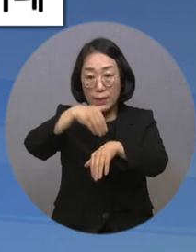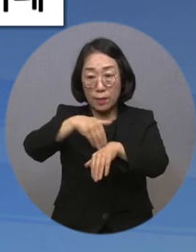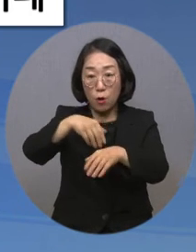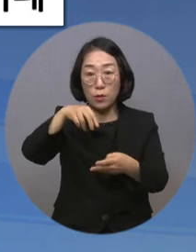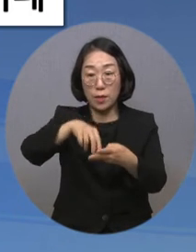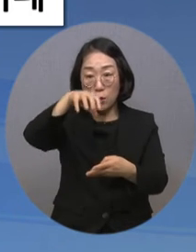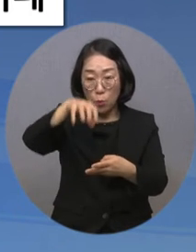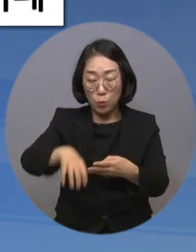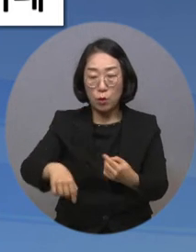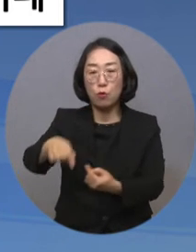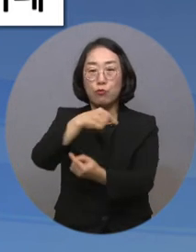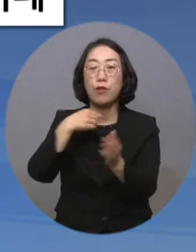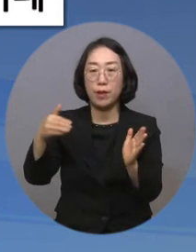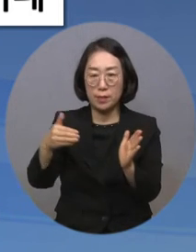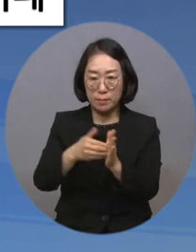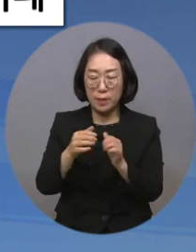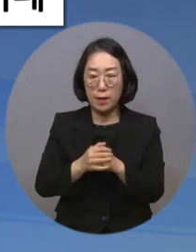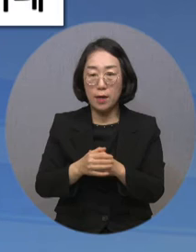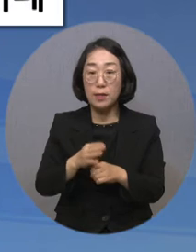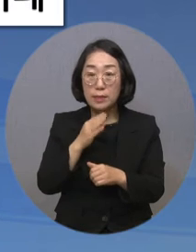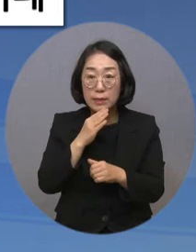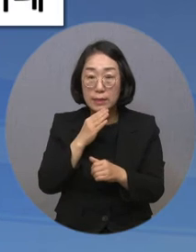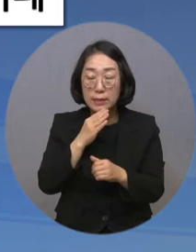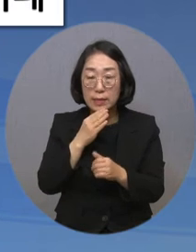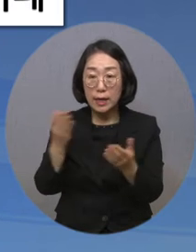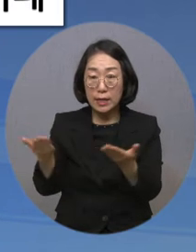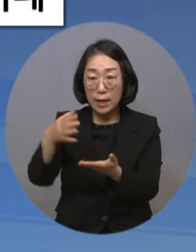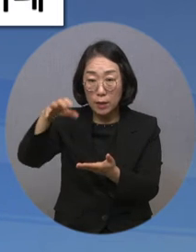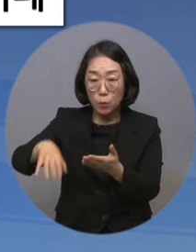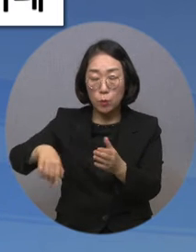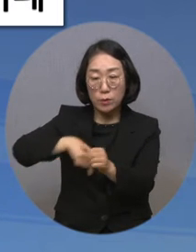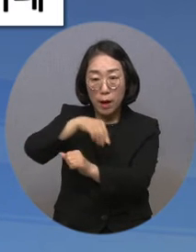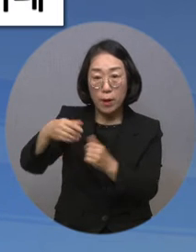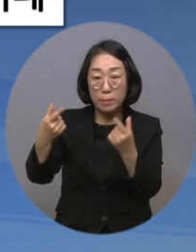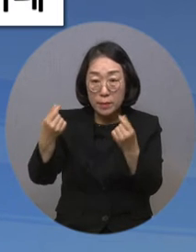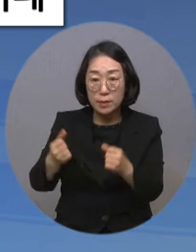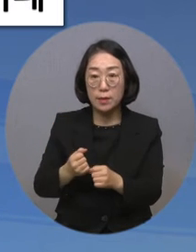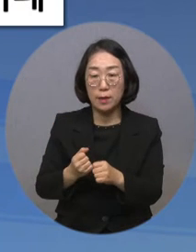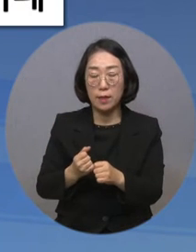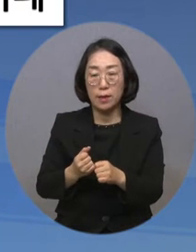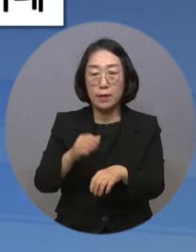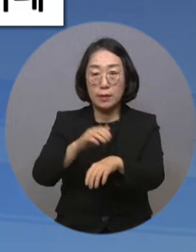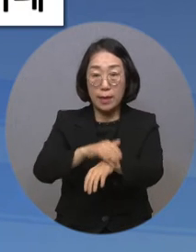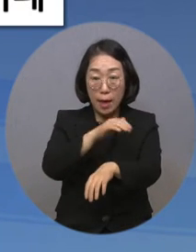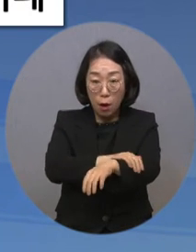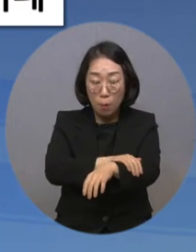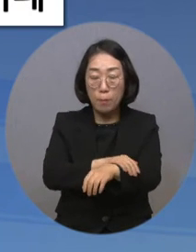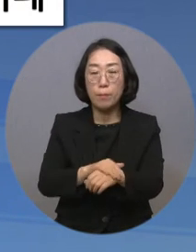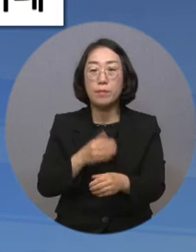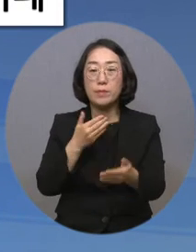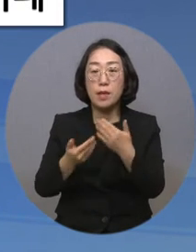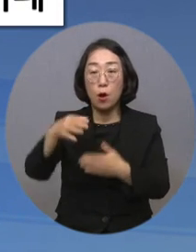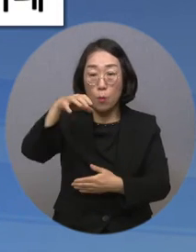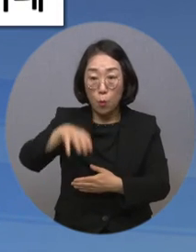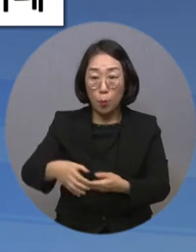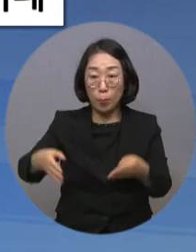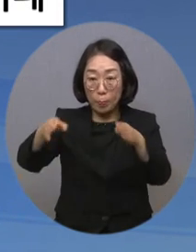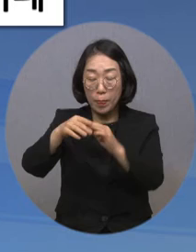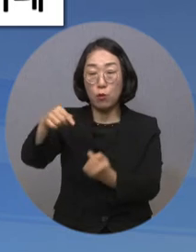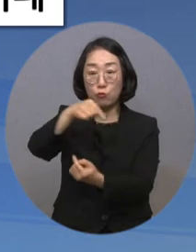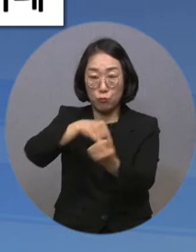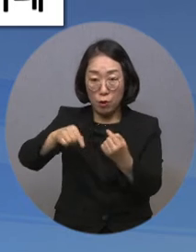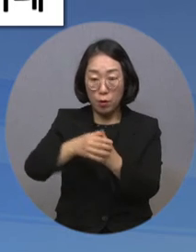시범 운영했습니다. 실제 기업현장과 유사한 공단 발달센터 직업체험관을 중심으로 현장감 있는